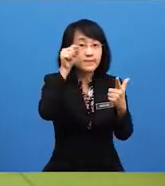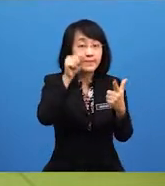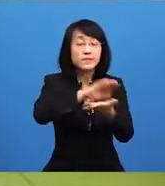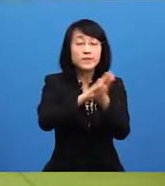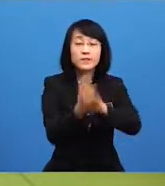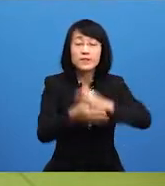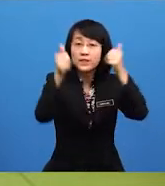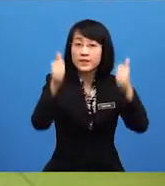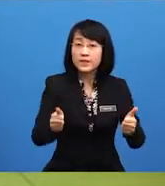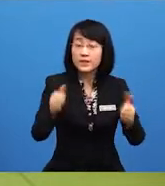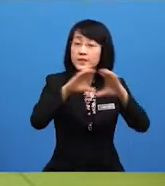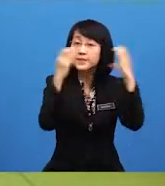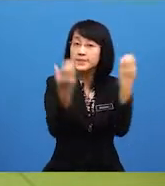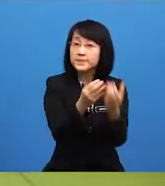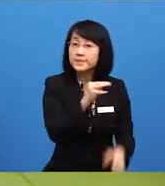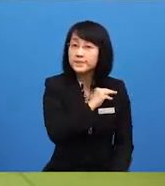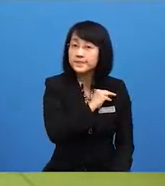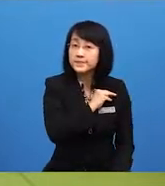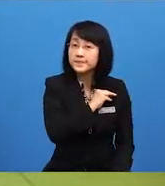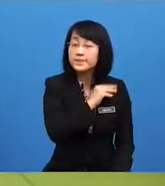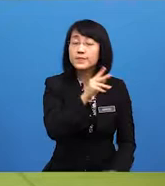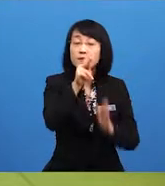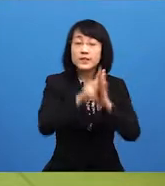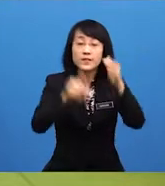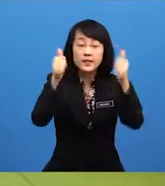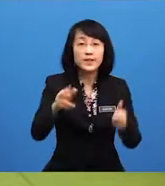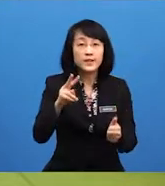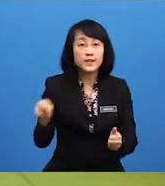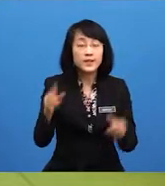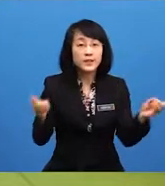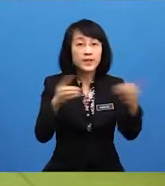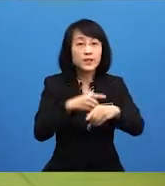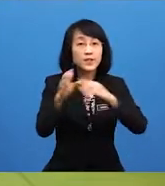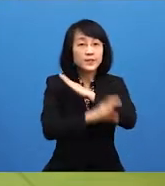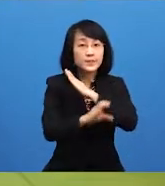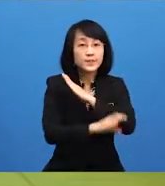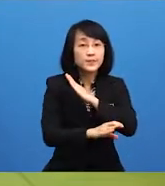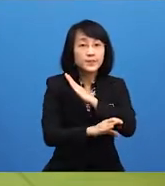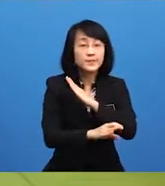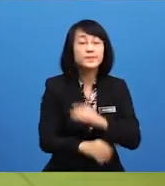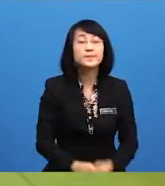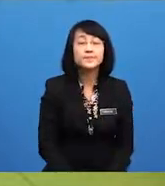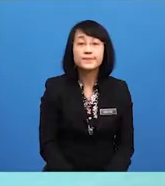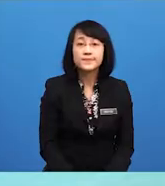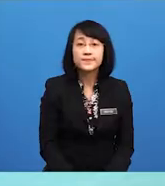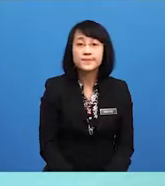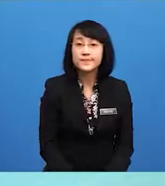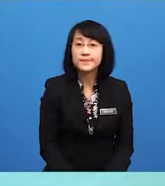menjadi ahli Jumlah Menteri. Kealian Dewan Negara dilantik oleh yang dipertua agung.